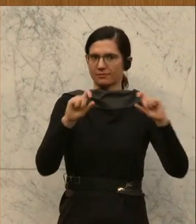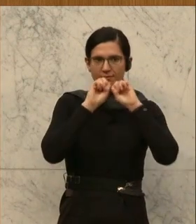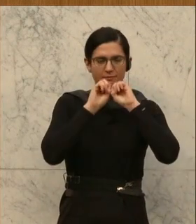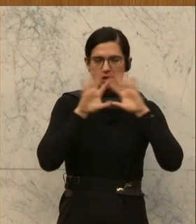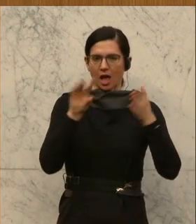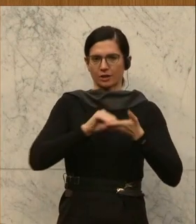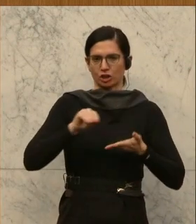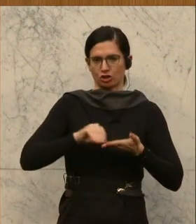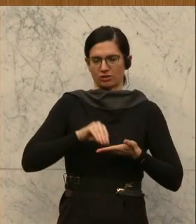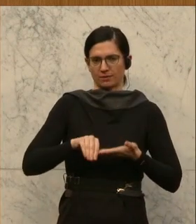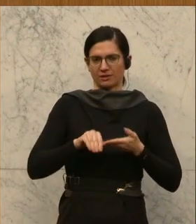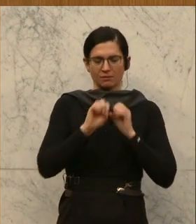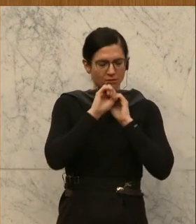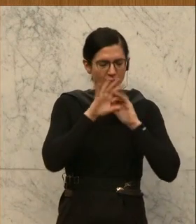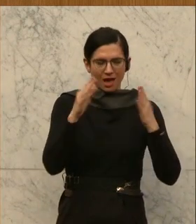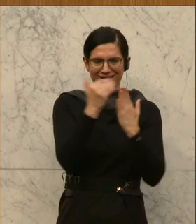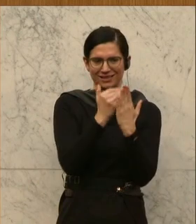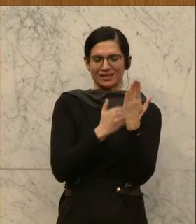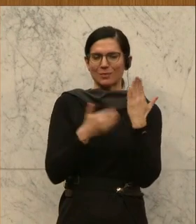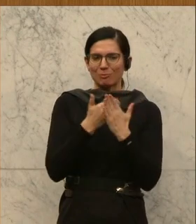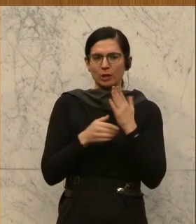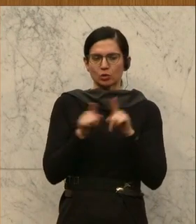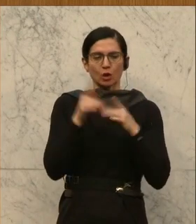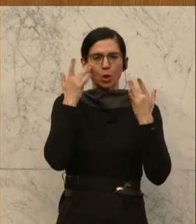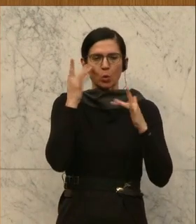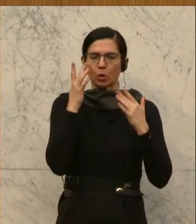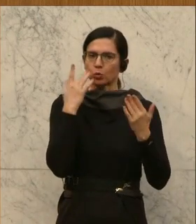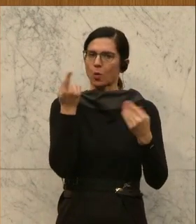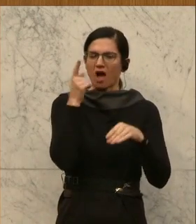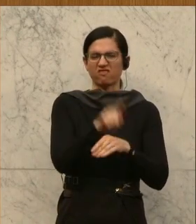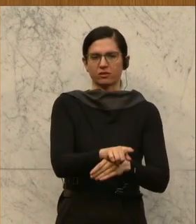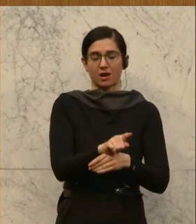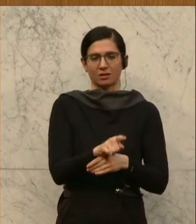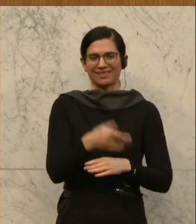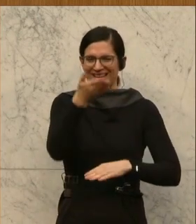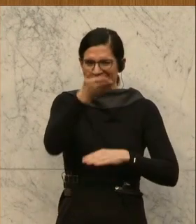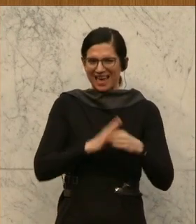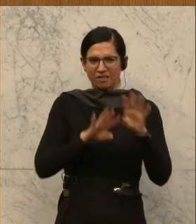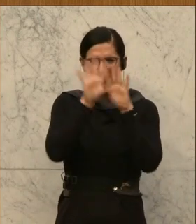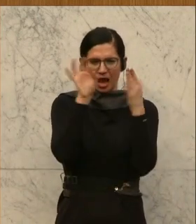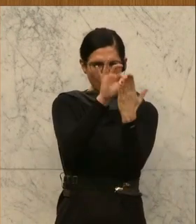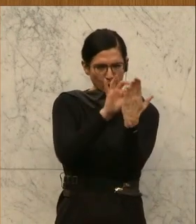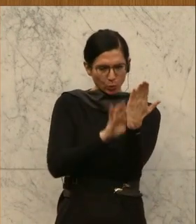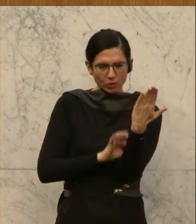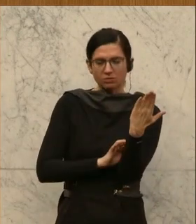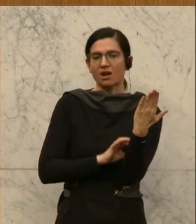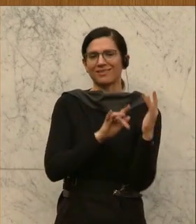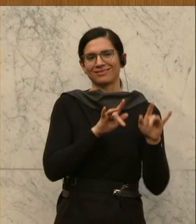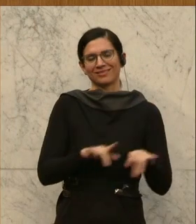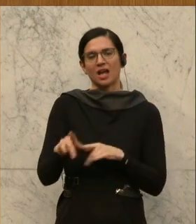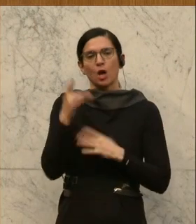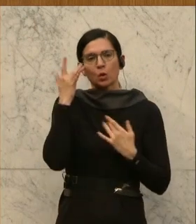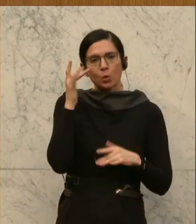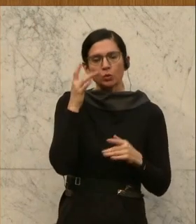Es gibt einen ganz klaren gesetzlichen Bildungs und Kulturauftrag und in mehr als der Hälfte aller Punkte kommt das Wort